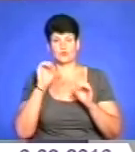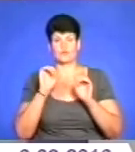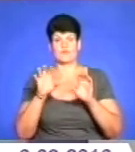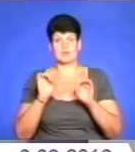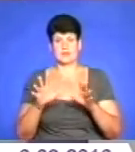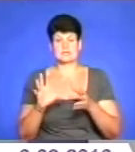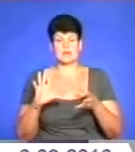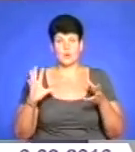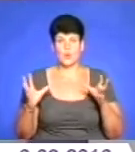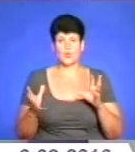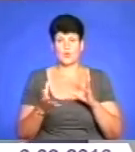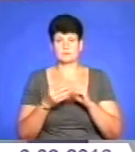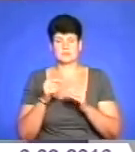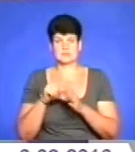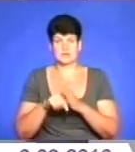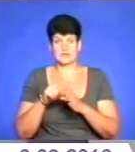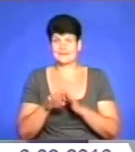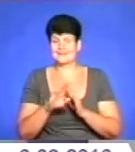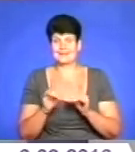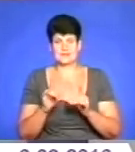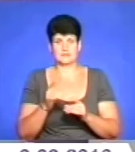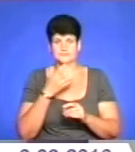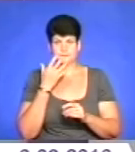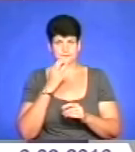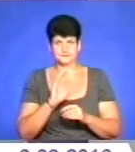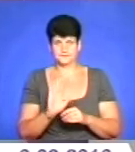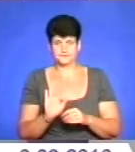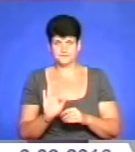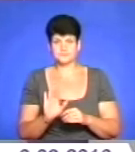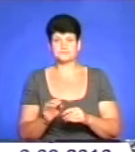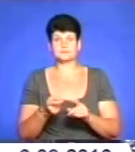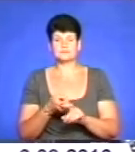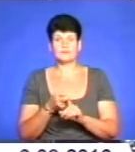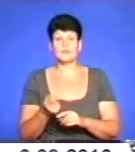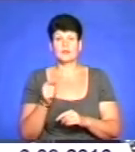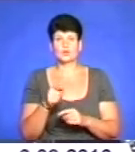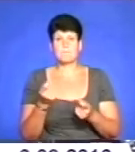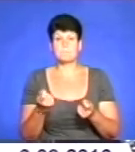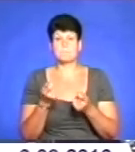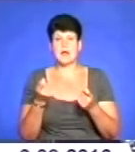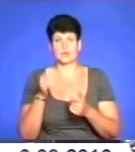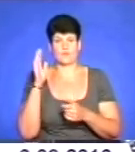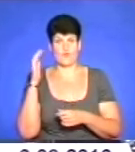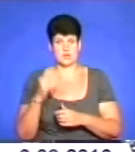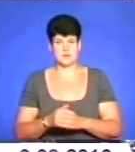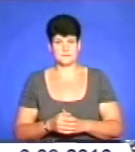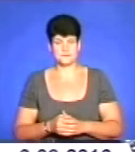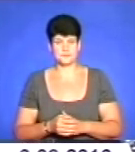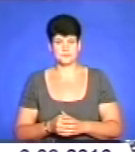характер, не тільки глобальні потепління, пов'язані з цим процеси, привели до так званого маловоджя. На жаль,